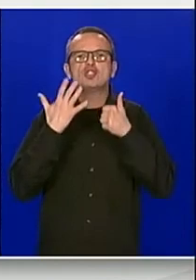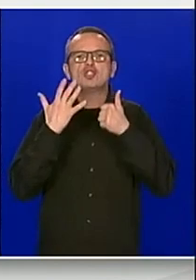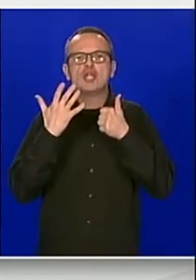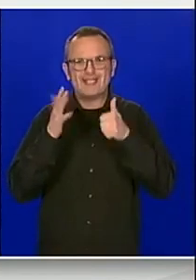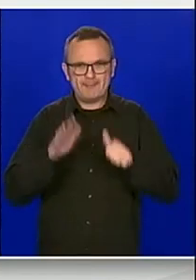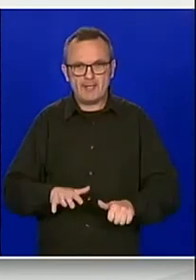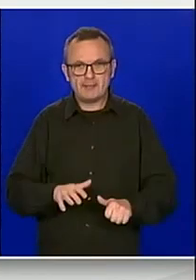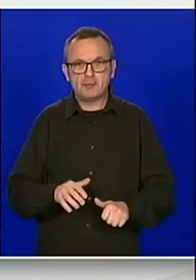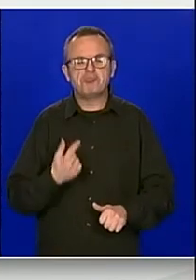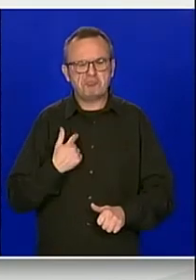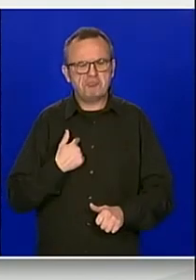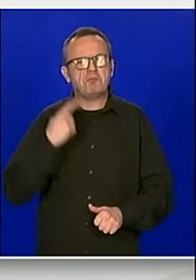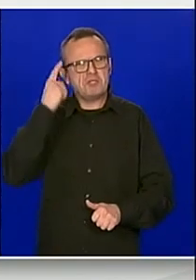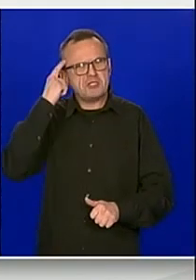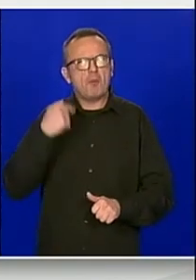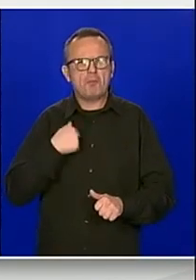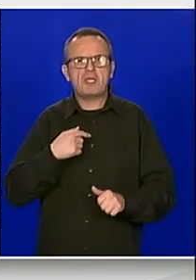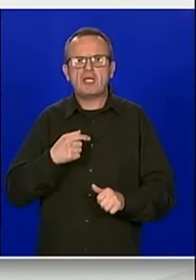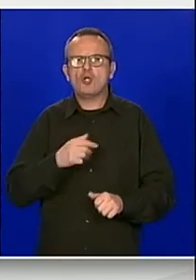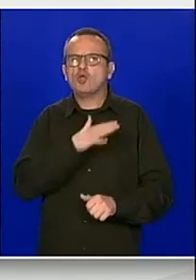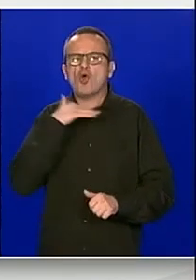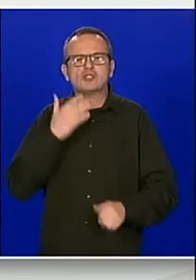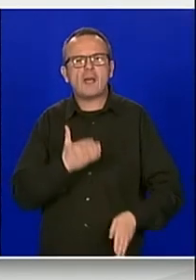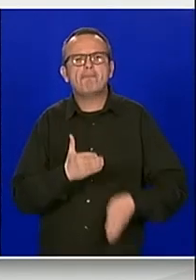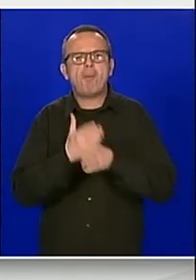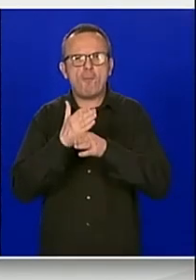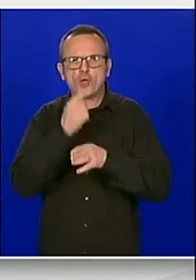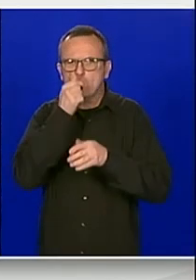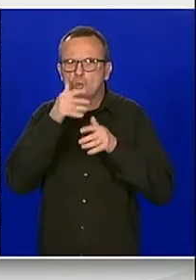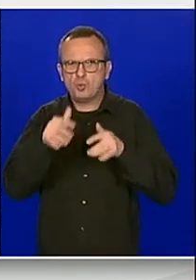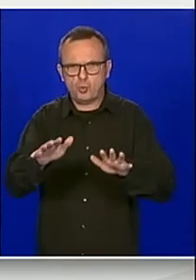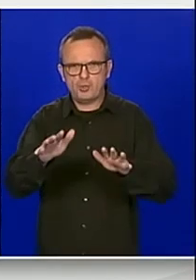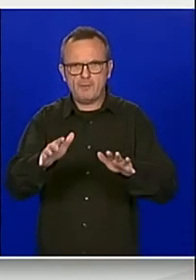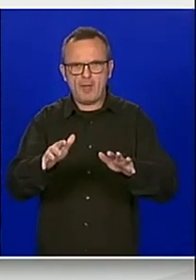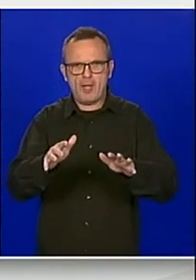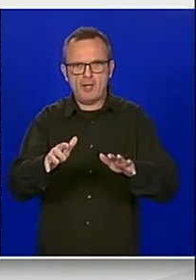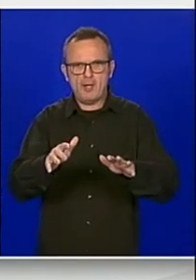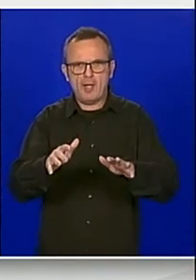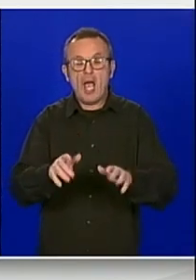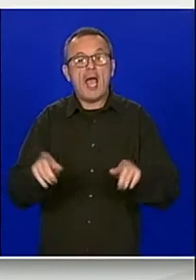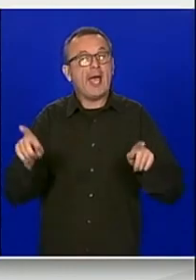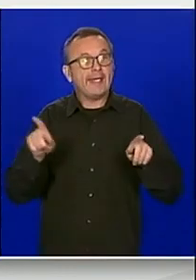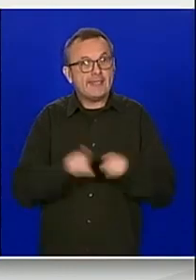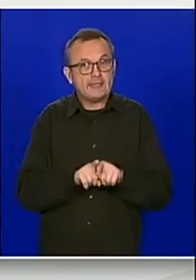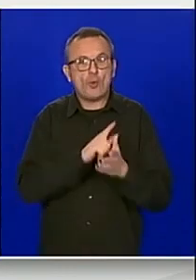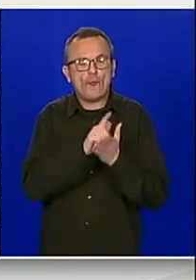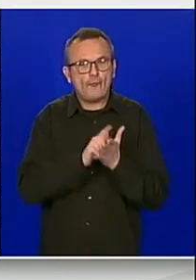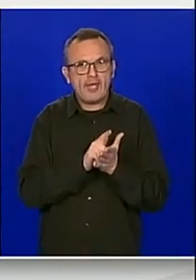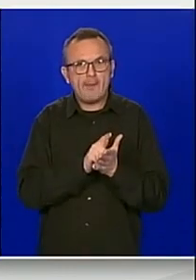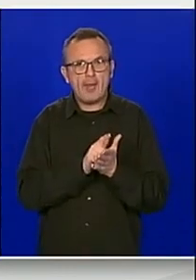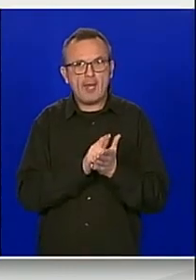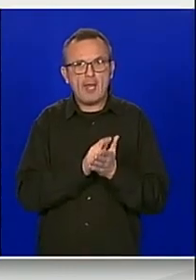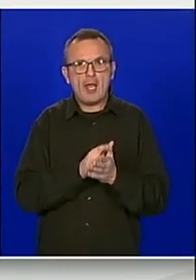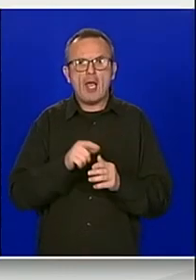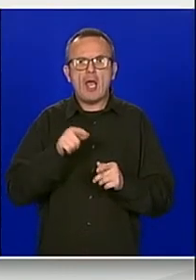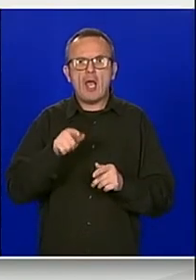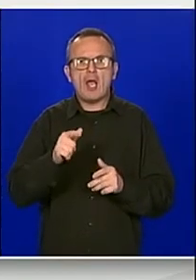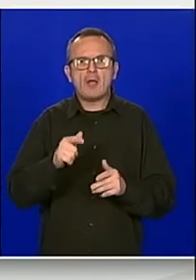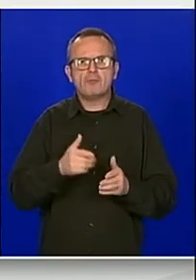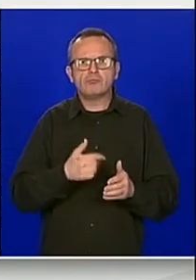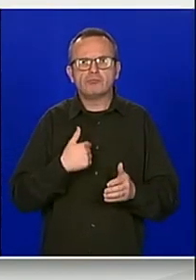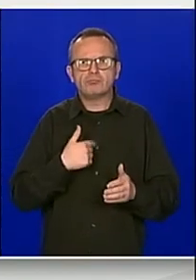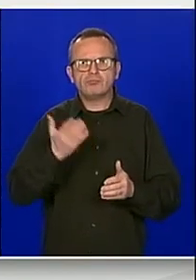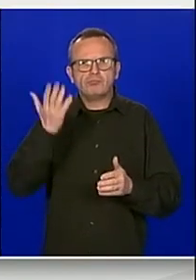zakonom pomogli našim ovršenicima, a isto tako navedenim paketom mjera koje smo donijeli u vremenu od